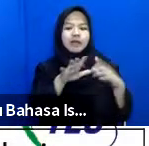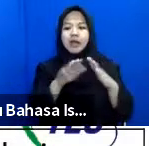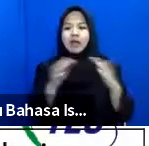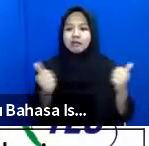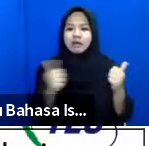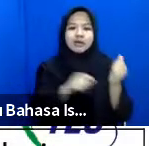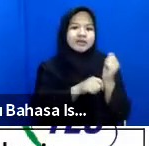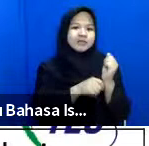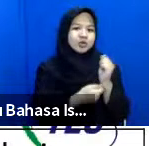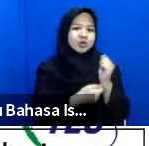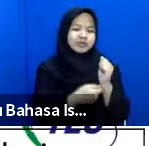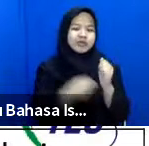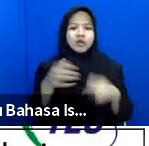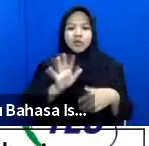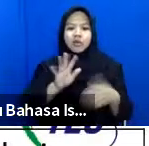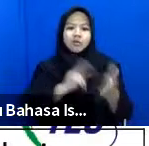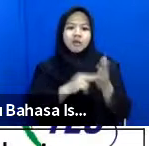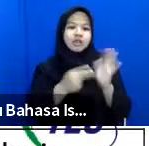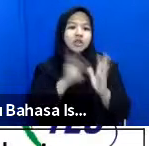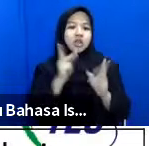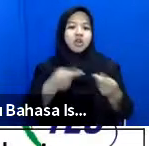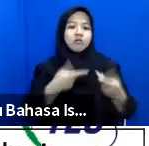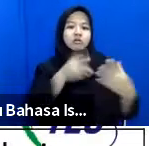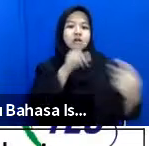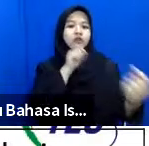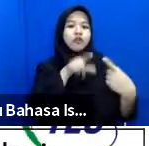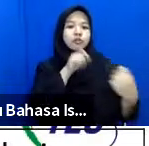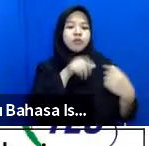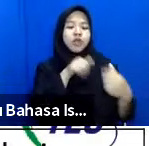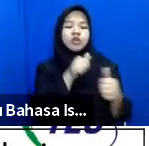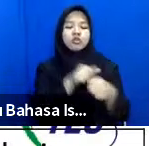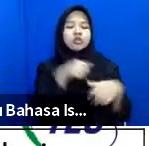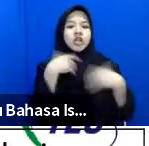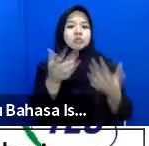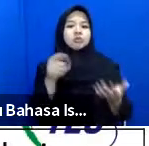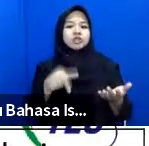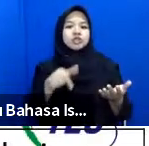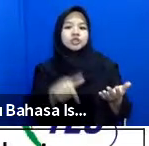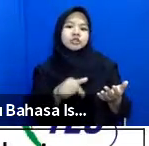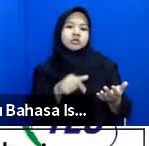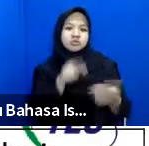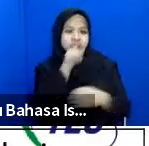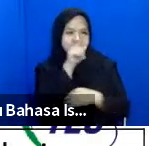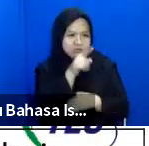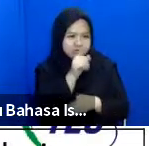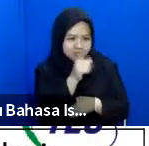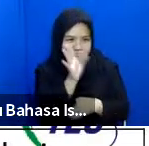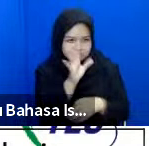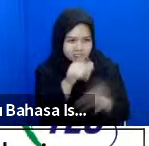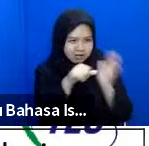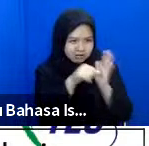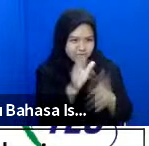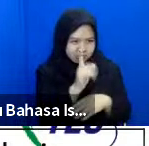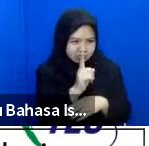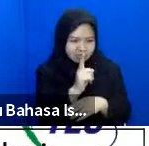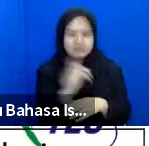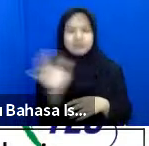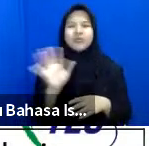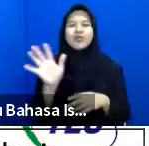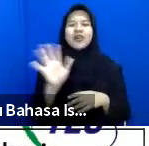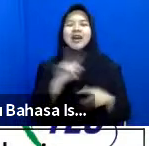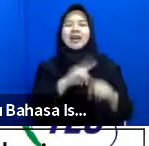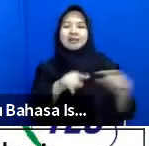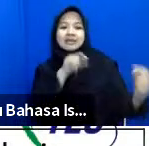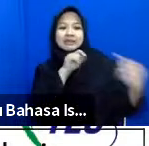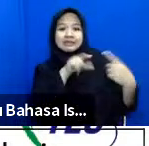responsif bukan berarti kalau memberikan umpan balik terus habis ini ditandai supaya tidak dapat bantuan ya enggak seperti itu tapi justru